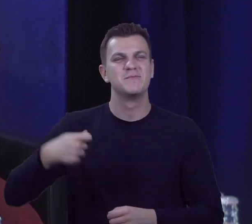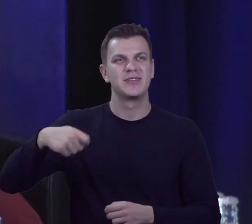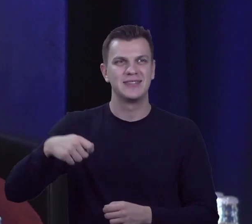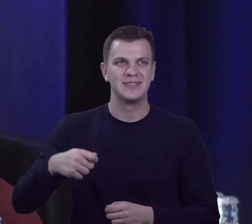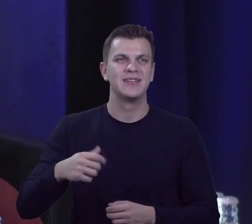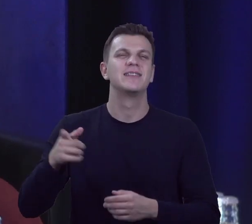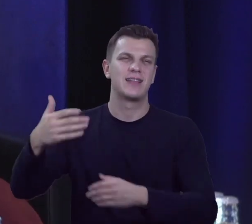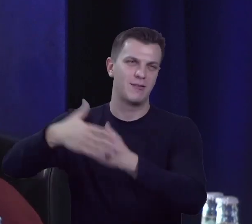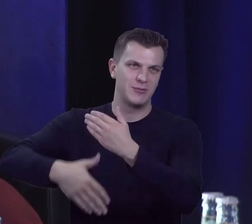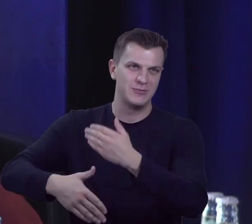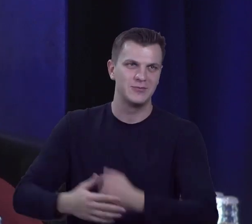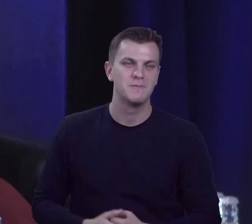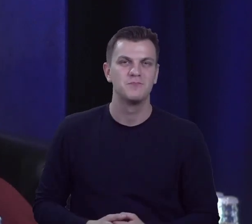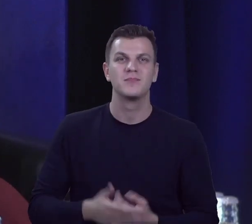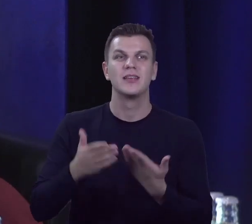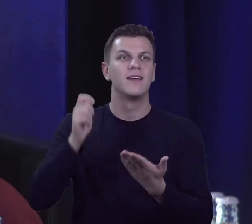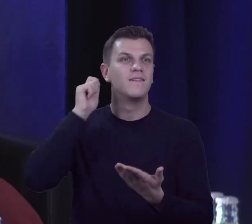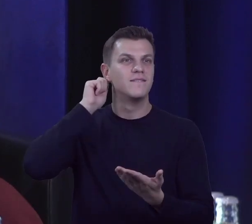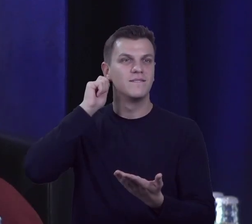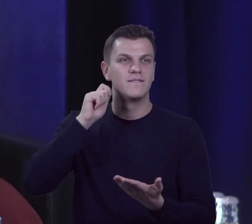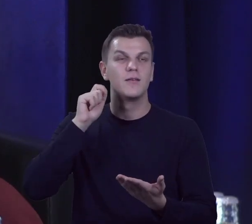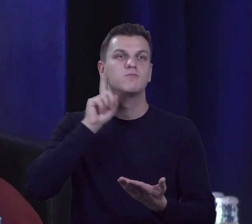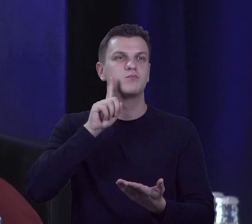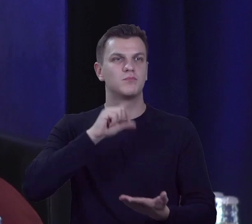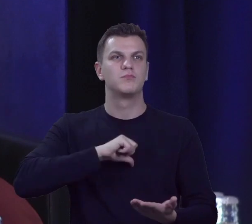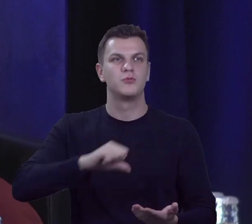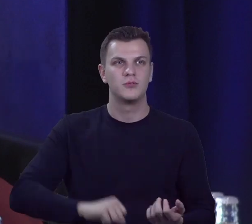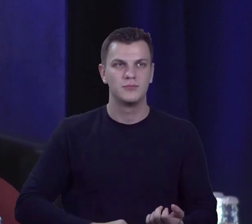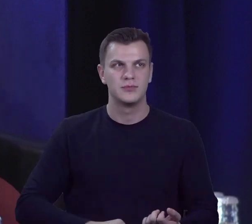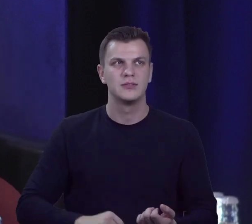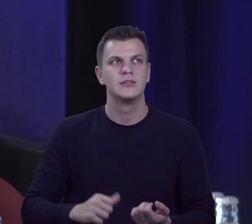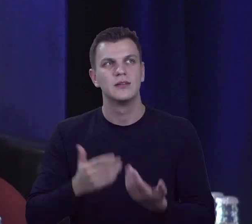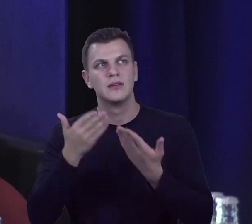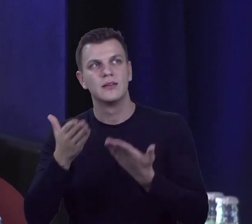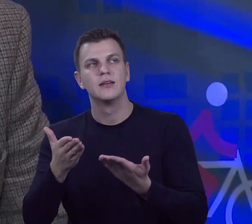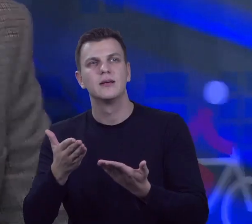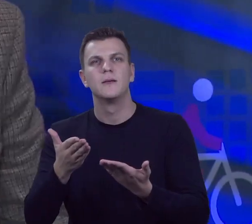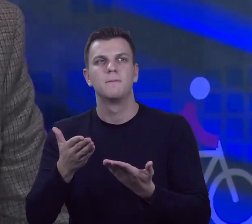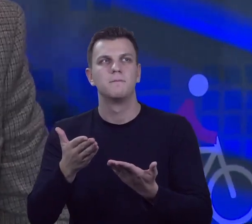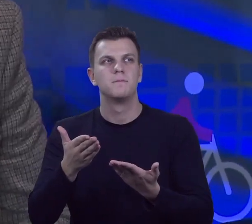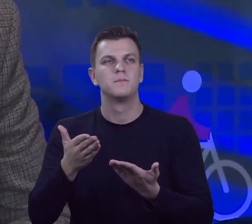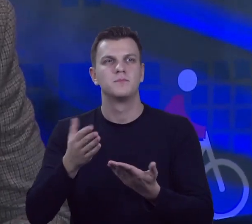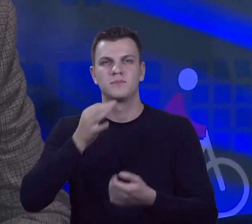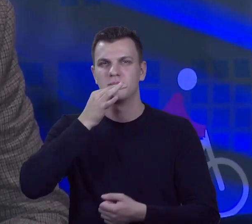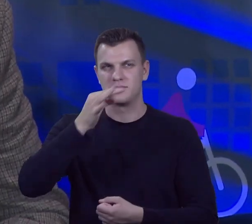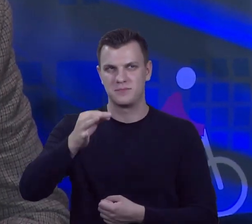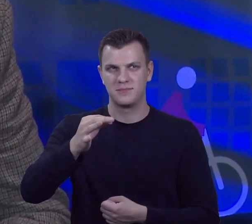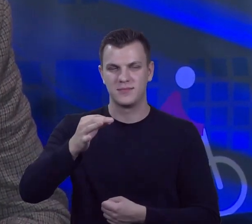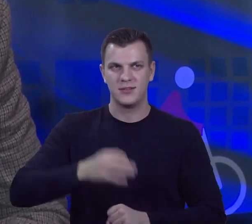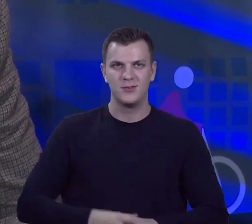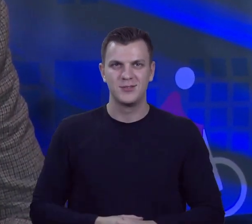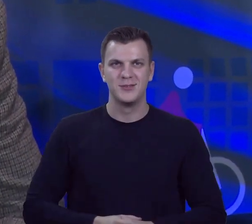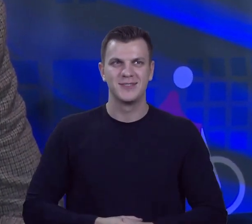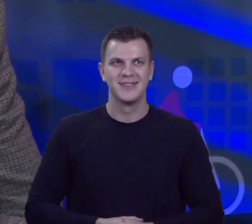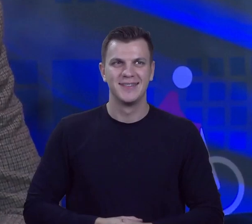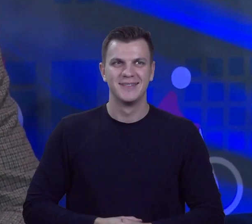na koniec. Panie burmistrzu, do pana Szymona Stapińskiego, burmistrza Brzozowa się tu zwracam. Też słyszeliśmy w trakcie